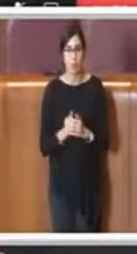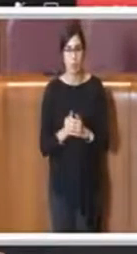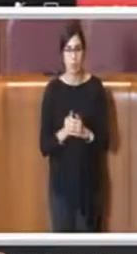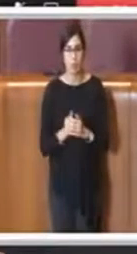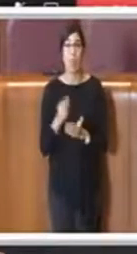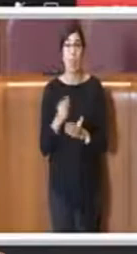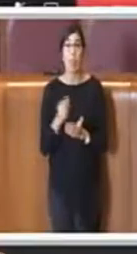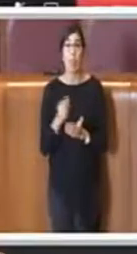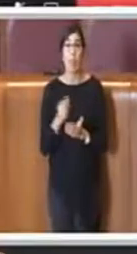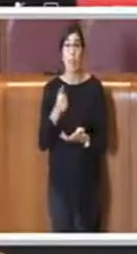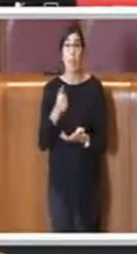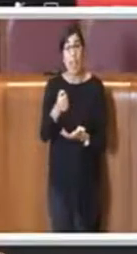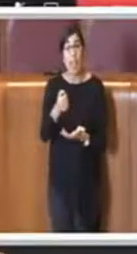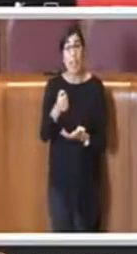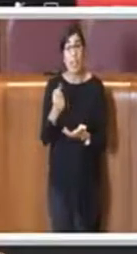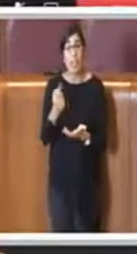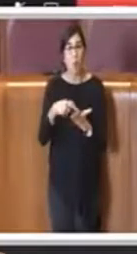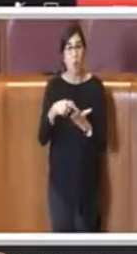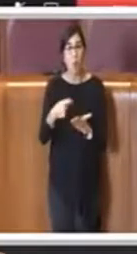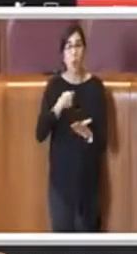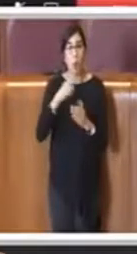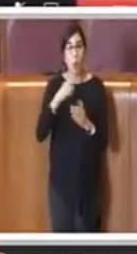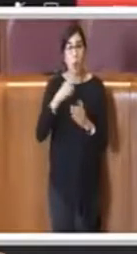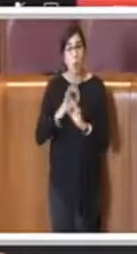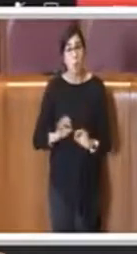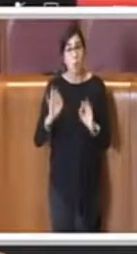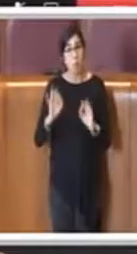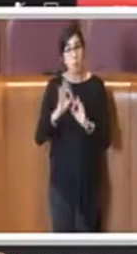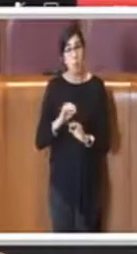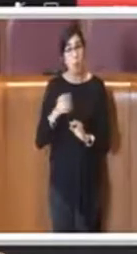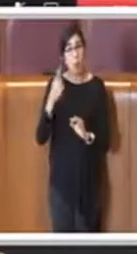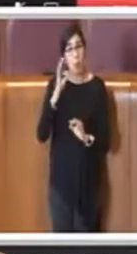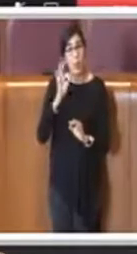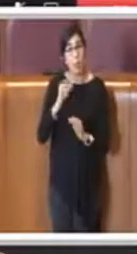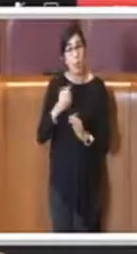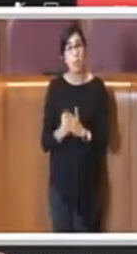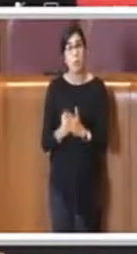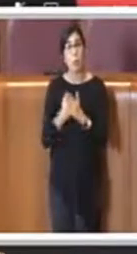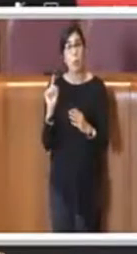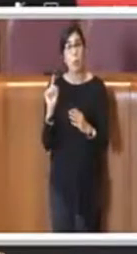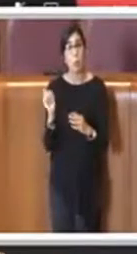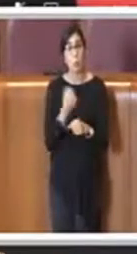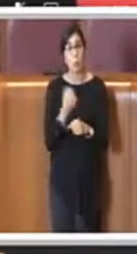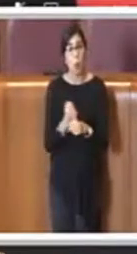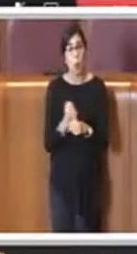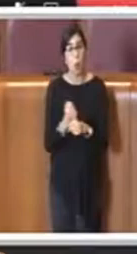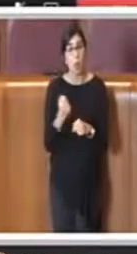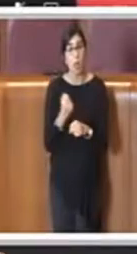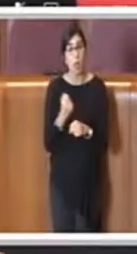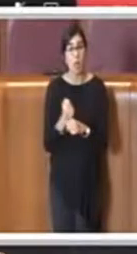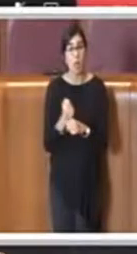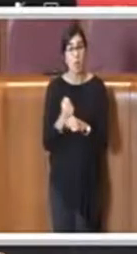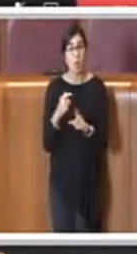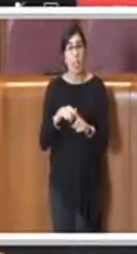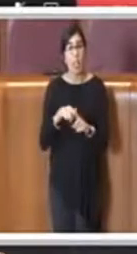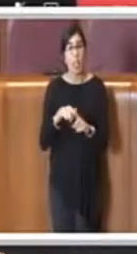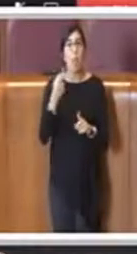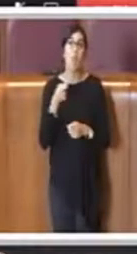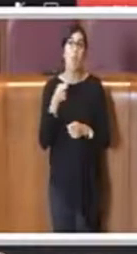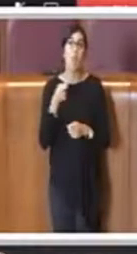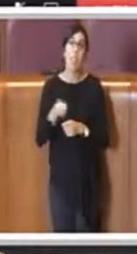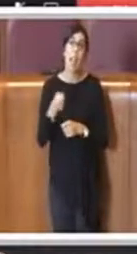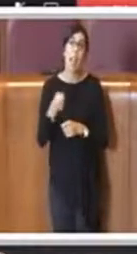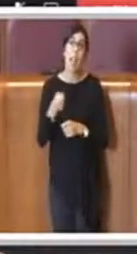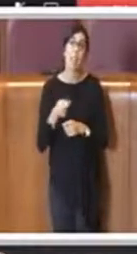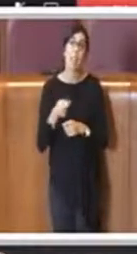a fondo perduto per sostenere tutti gli operatori, un finanziamento finalizzato all'emissione di buoni sport, quindi dei voucher per le